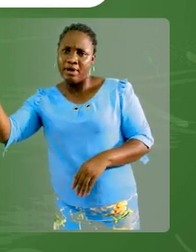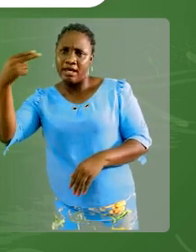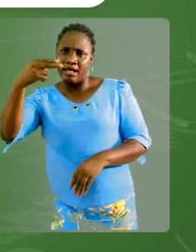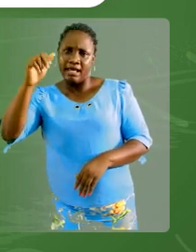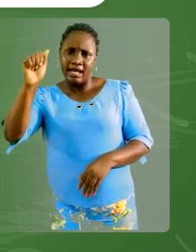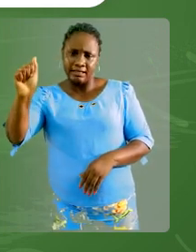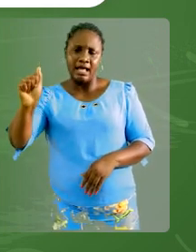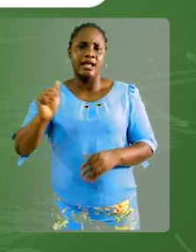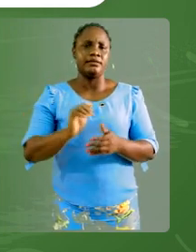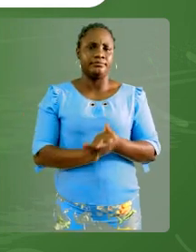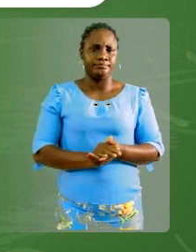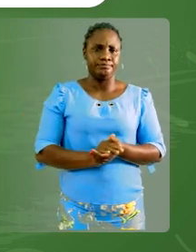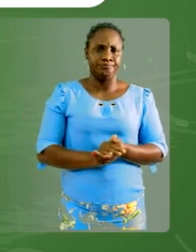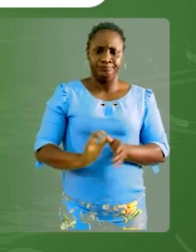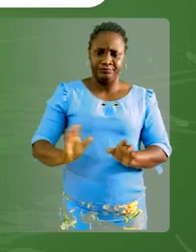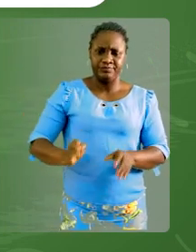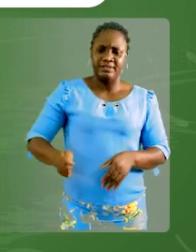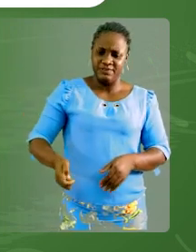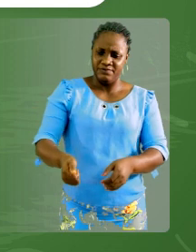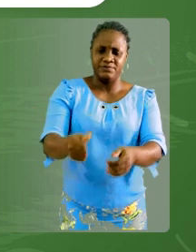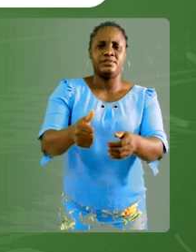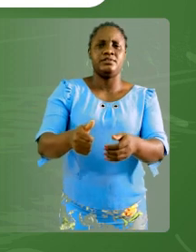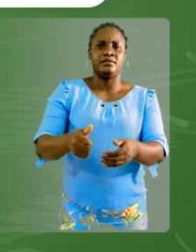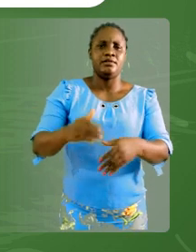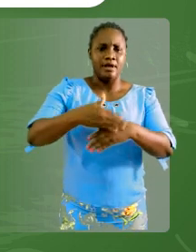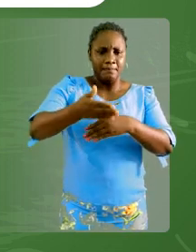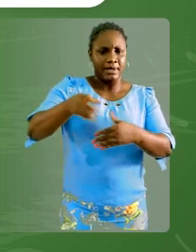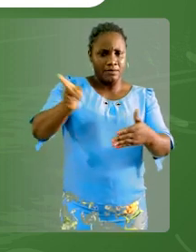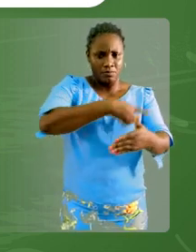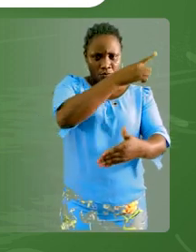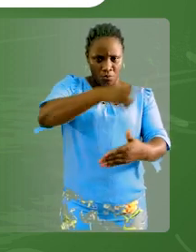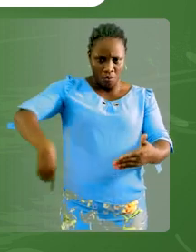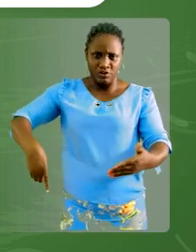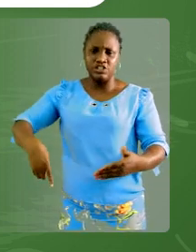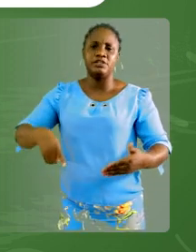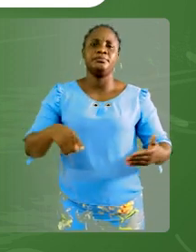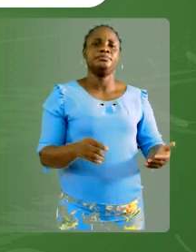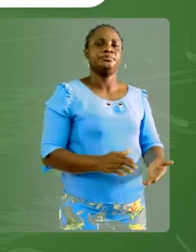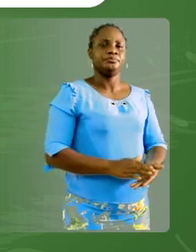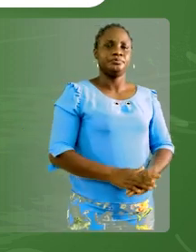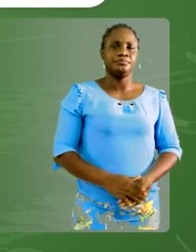-pêcheur à Il y a 11. y 21. Il 8. 1.